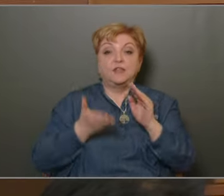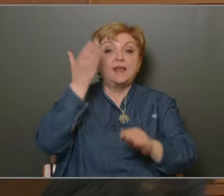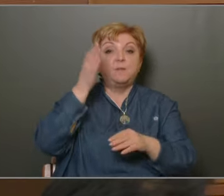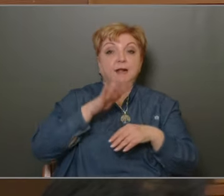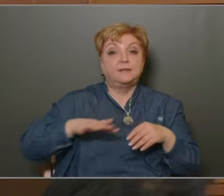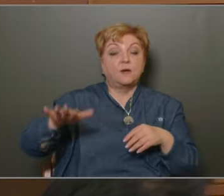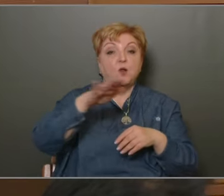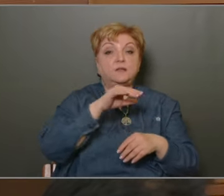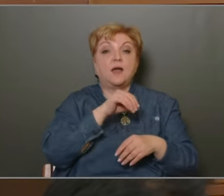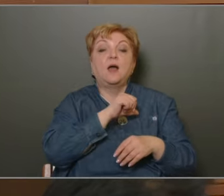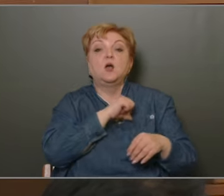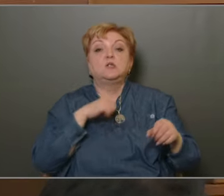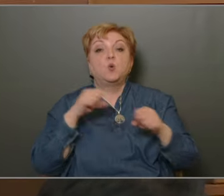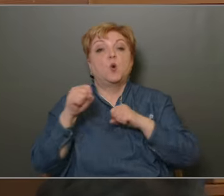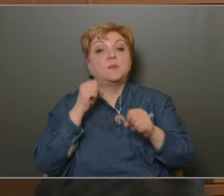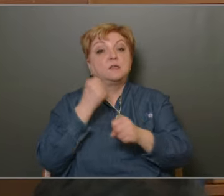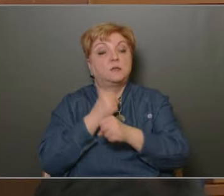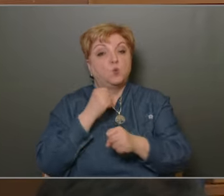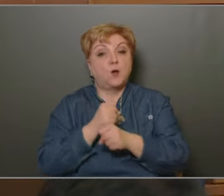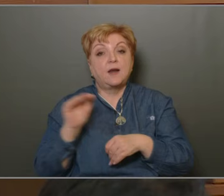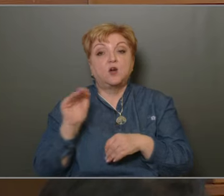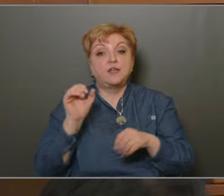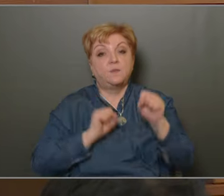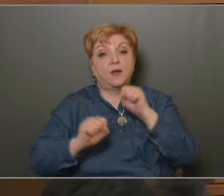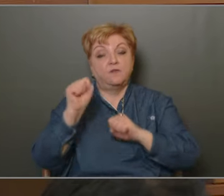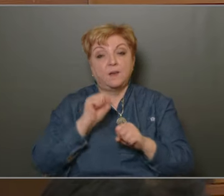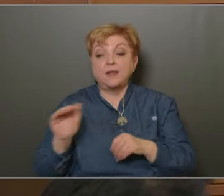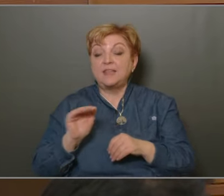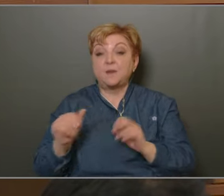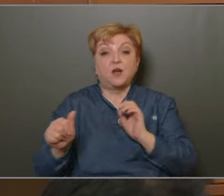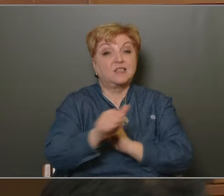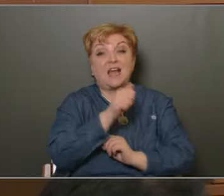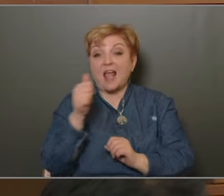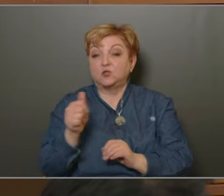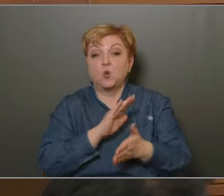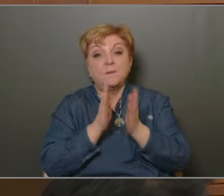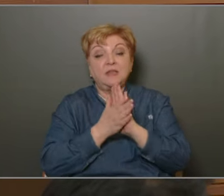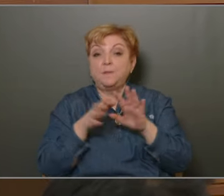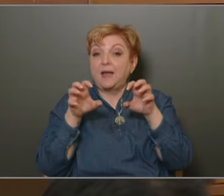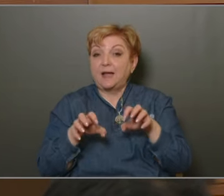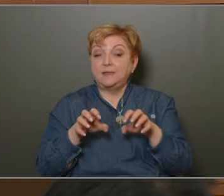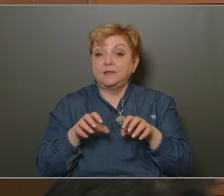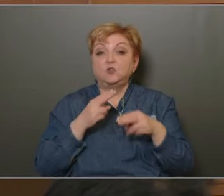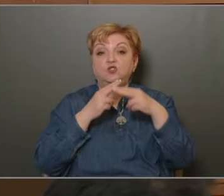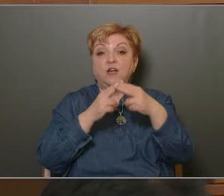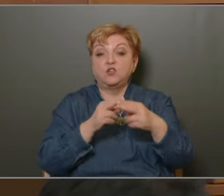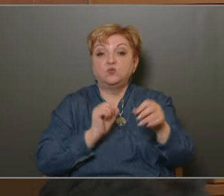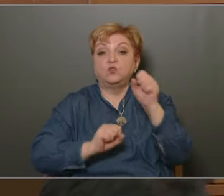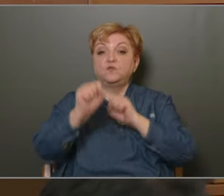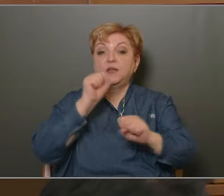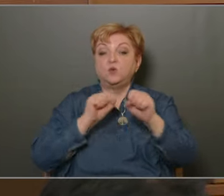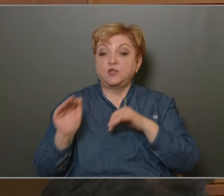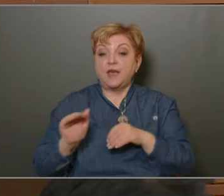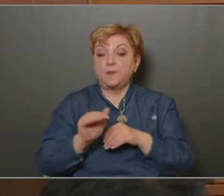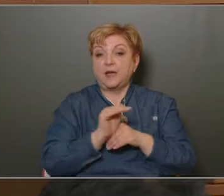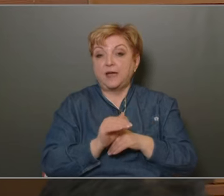területe az önkormányzati munkának a gyermekvédelem. A gyermek az első, és mindent meg kell tennünk, hogy segítsük és védjük az itt élő gyermekeket.